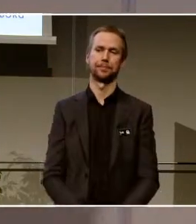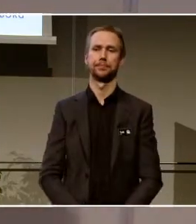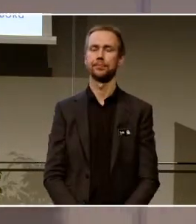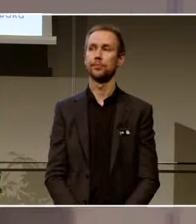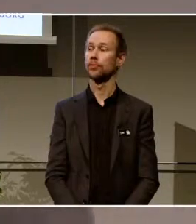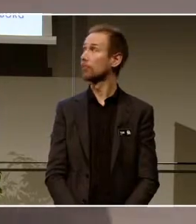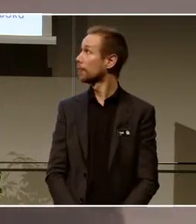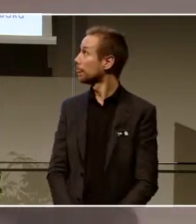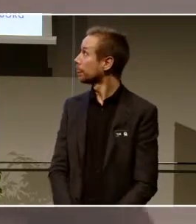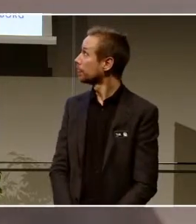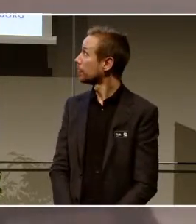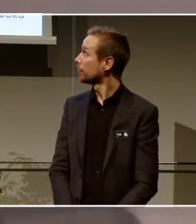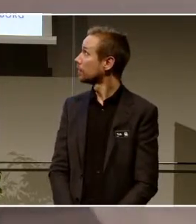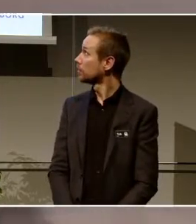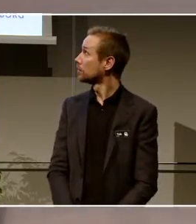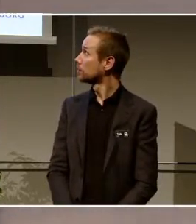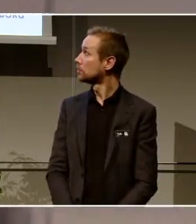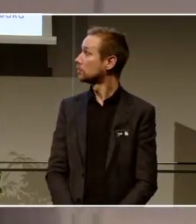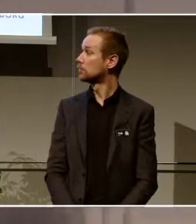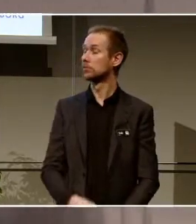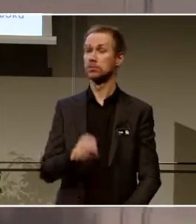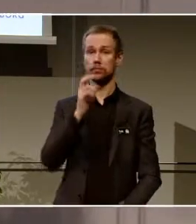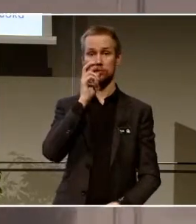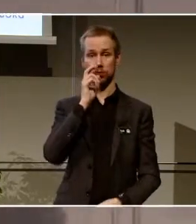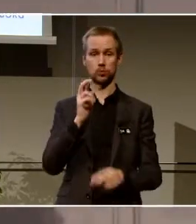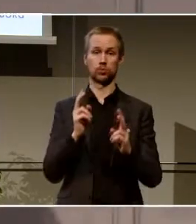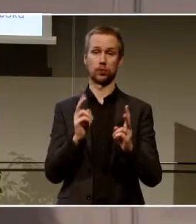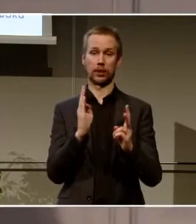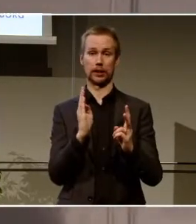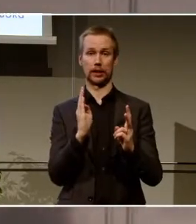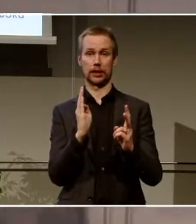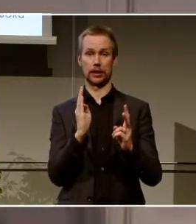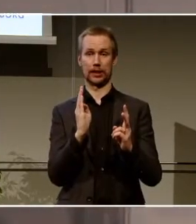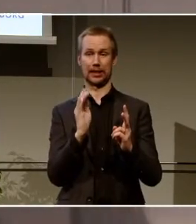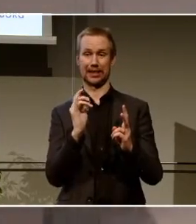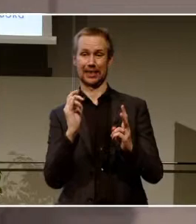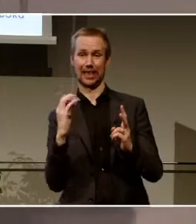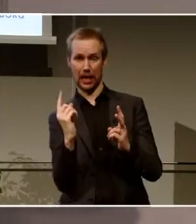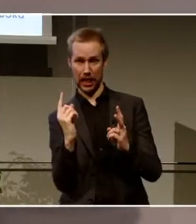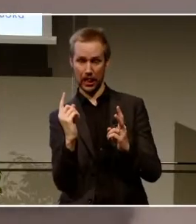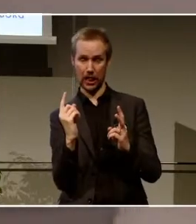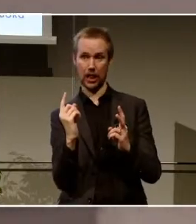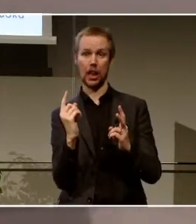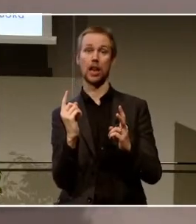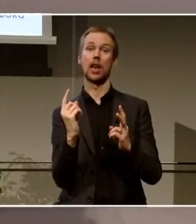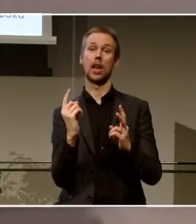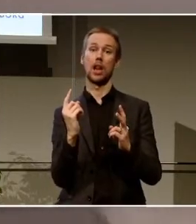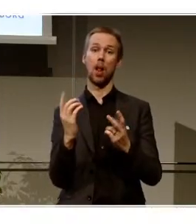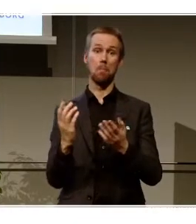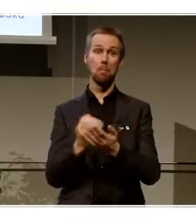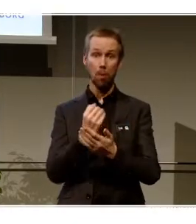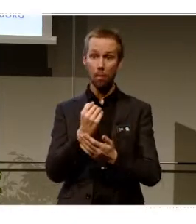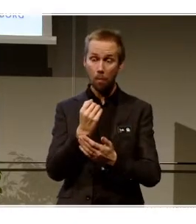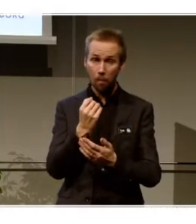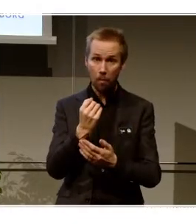Vi kan se att den här ökade synligheten som Digidel har gett oss har också fått olika